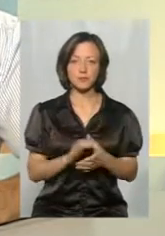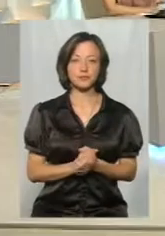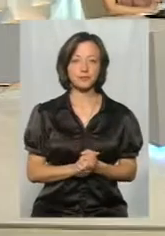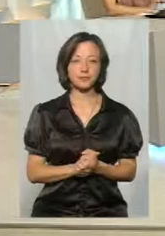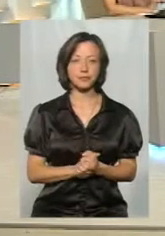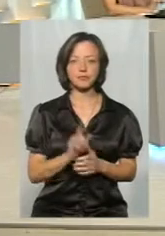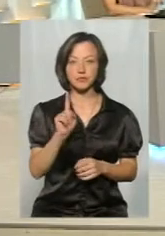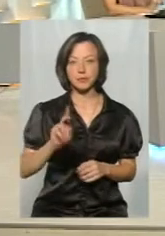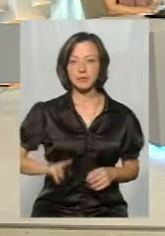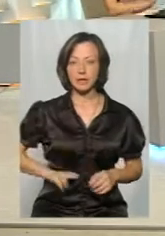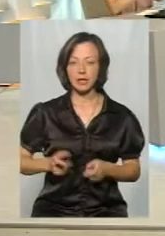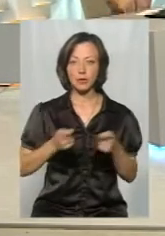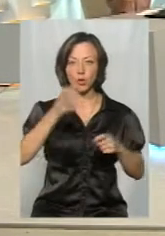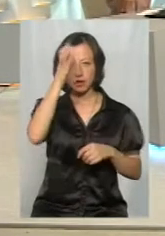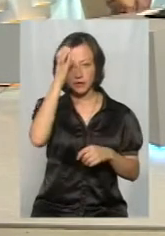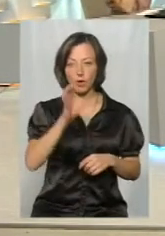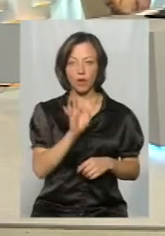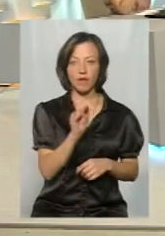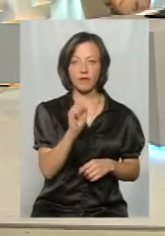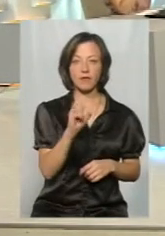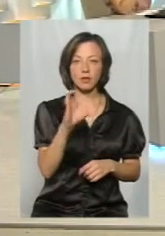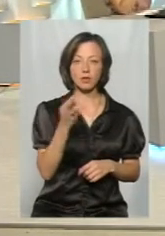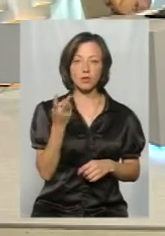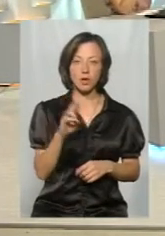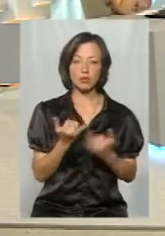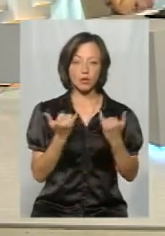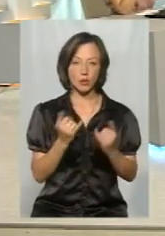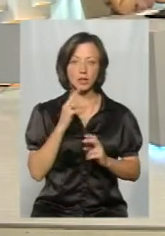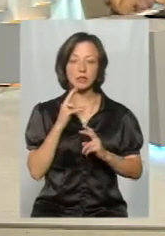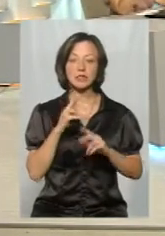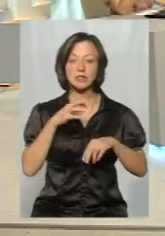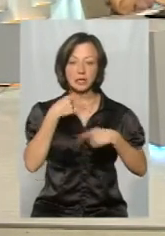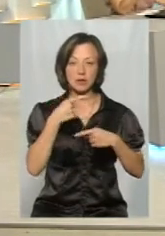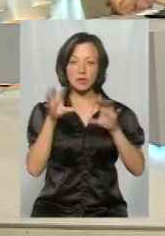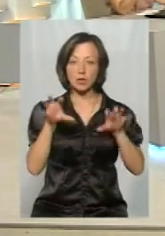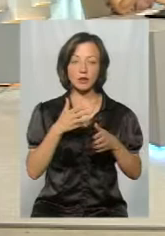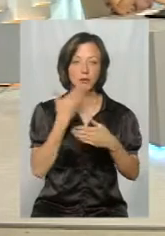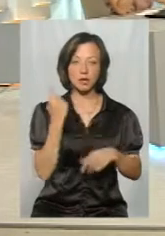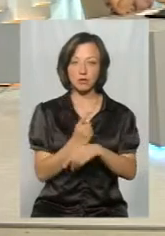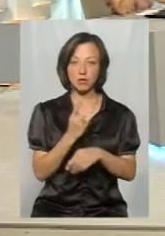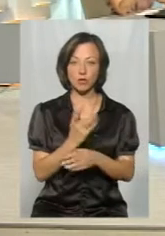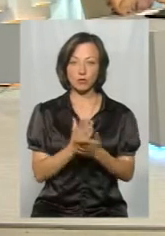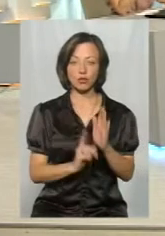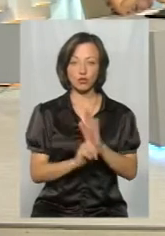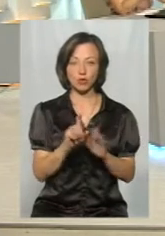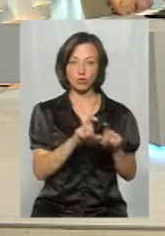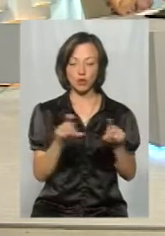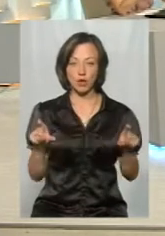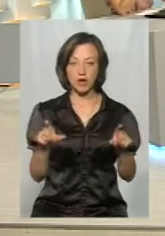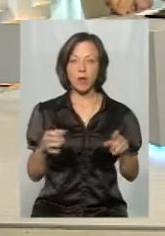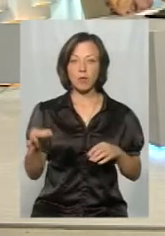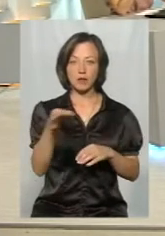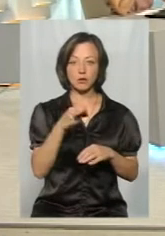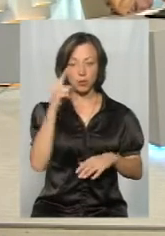речі, директор департаменту освіти і науки Олег Фасоля сьогодні на засіданні зауважив, що у законодавстві немає заборони для існування початкової школи у закладі